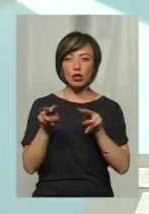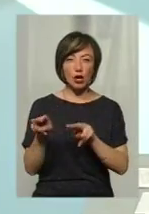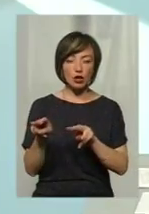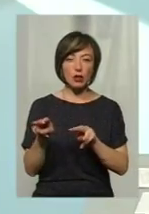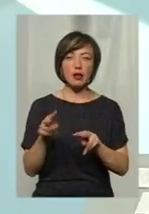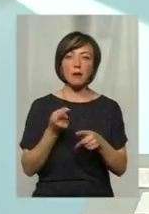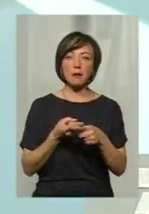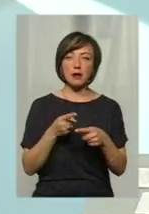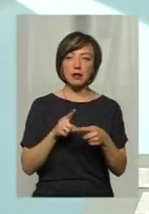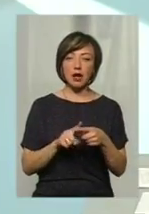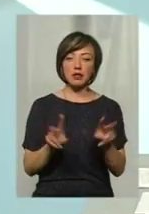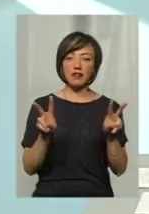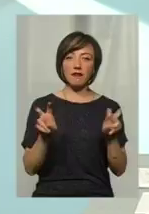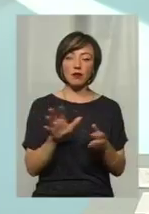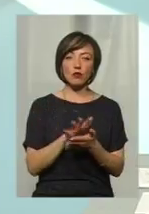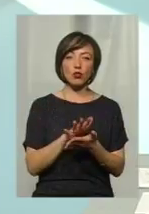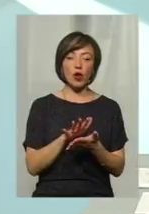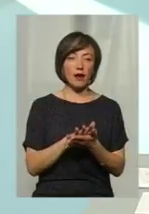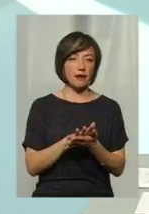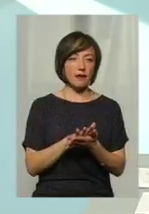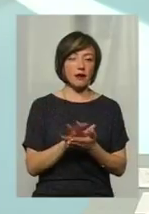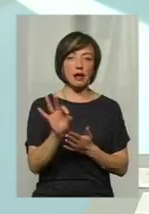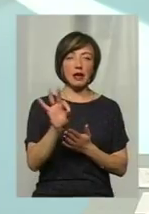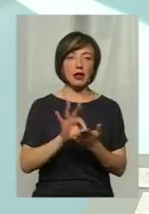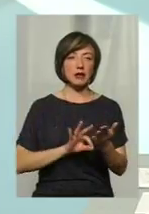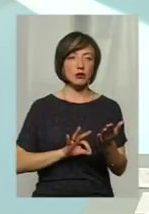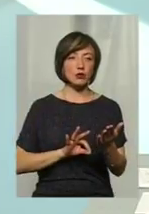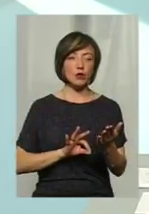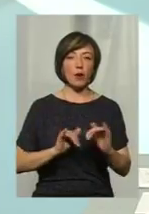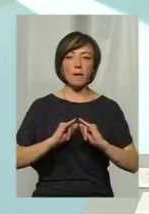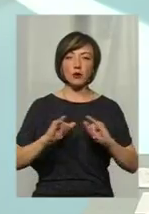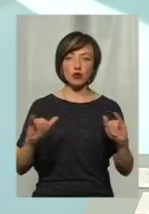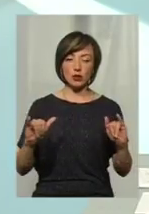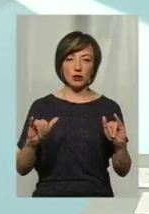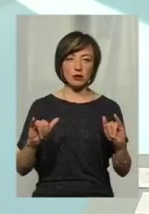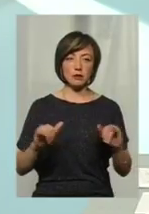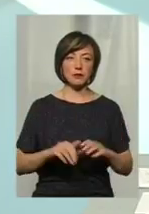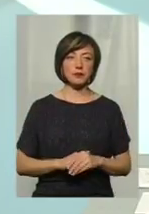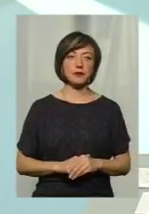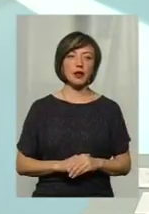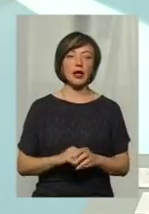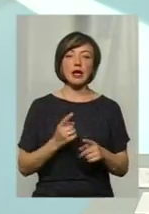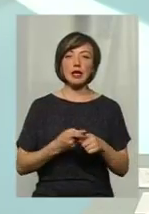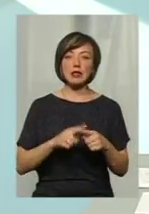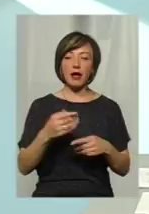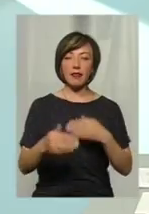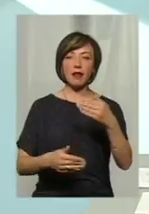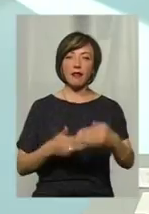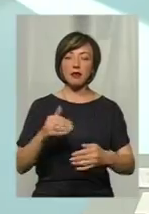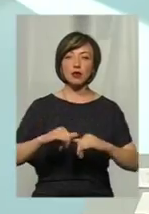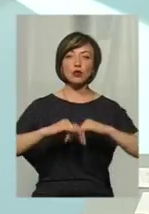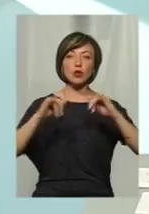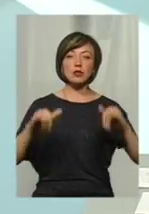дані види бур'янів різко поширились. І ця тенденція зростає.